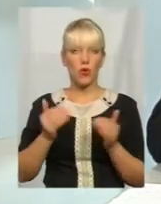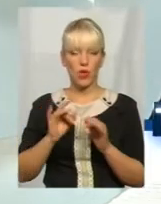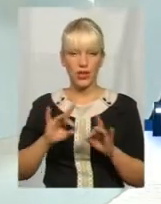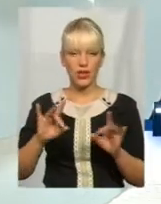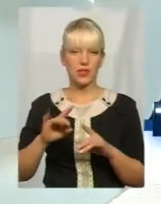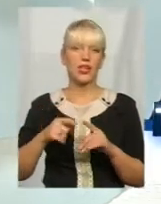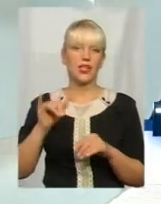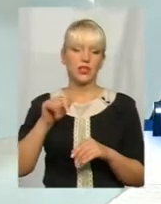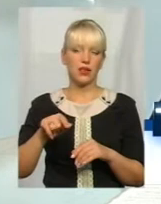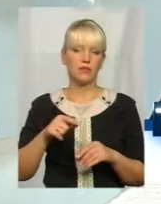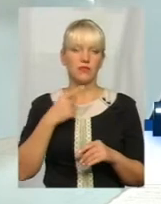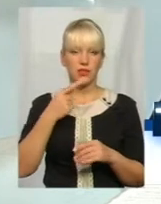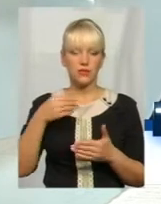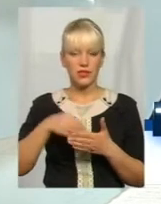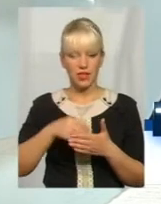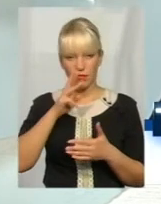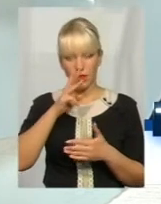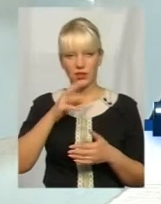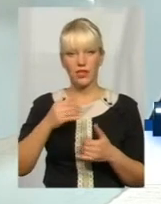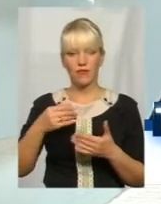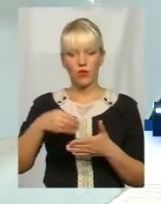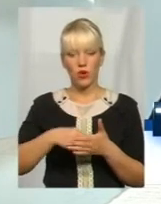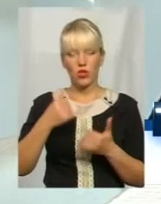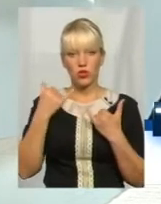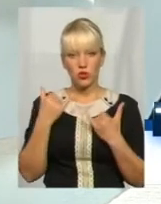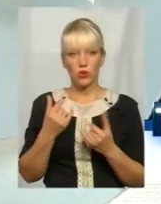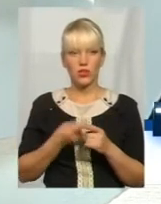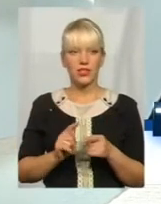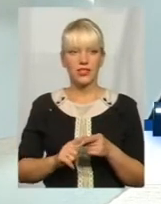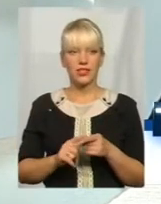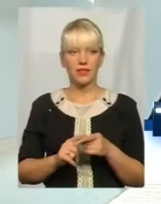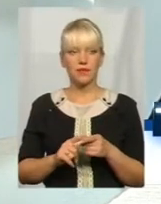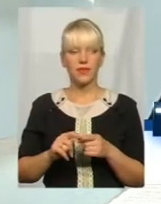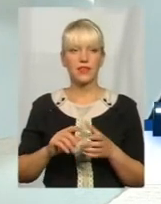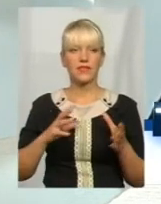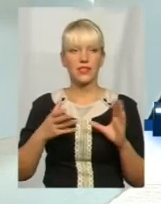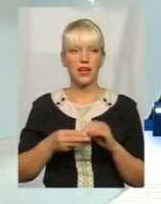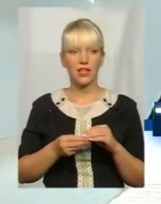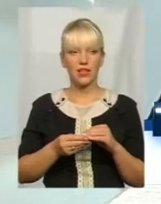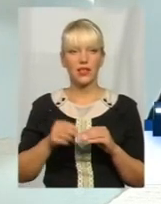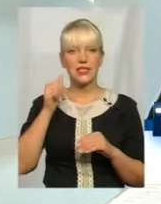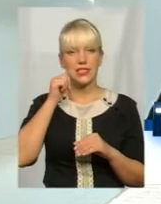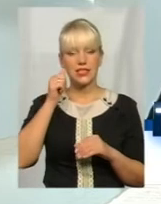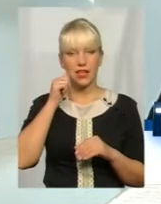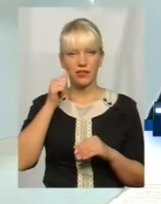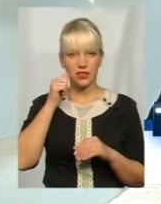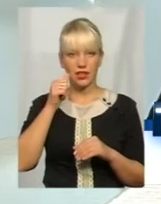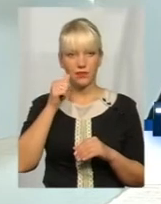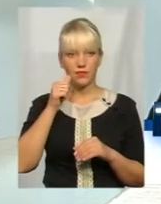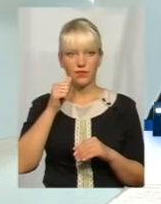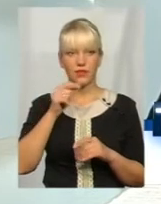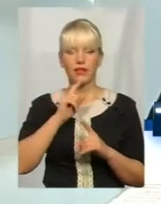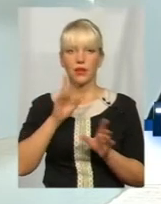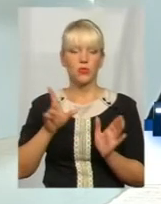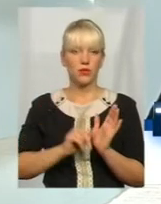заробітної плати в конвертах сьогодні, це взагалі-то завтра не